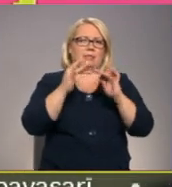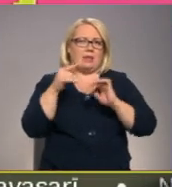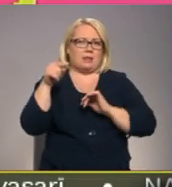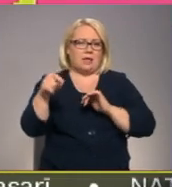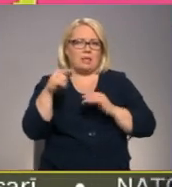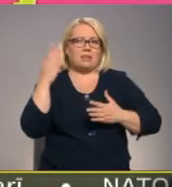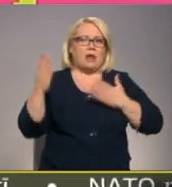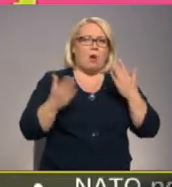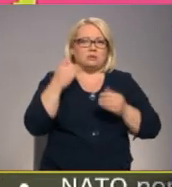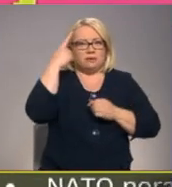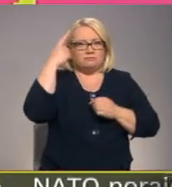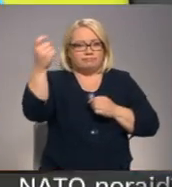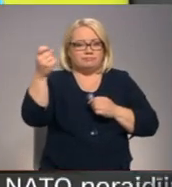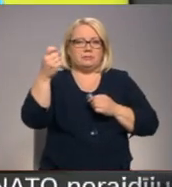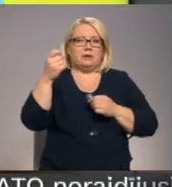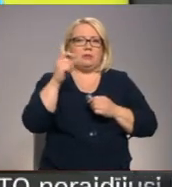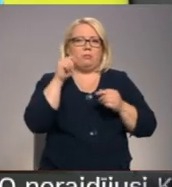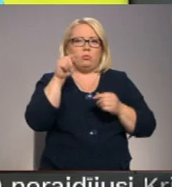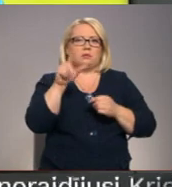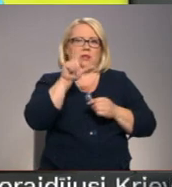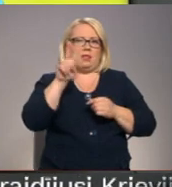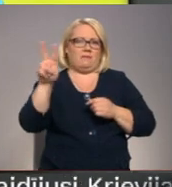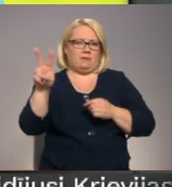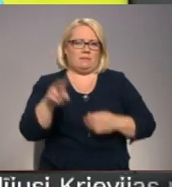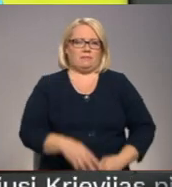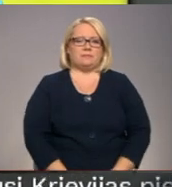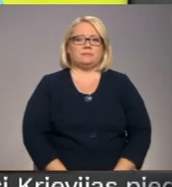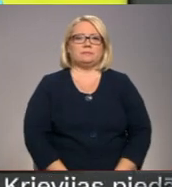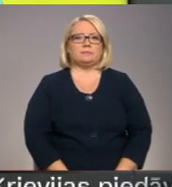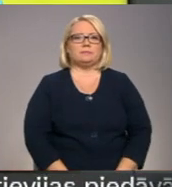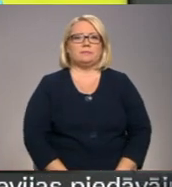trauksmescelēs.lv. Elīna Lapiņa, Mvads Mosakovskis, Vidzemes televīzija.